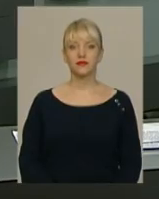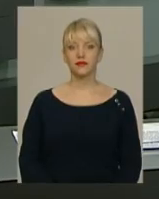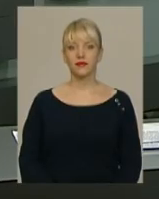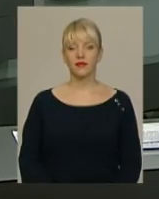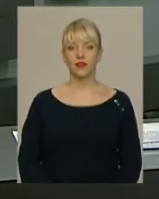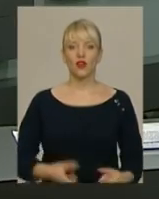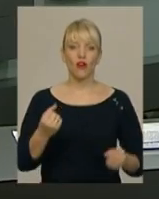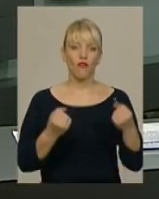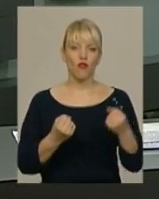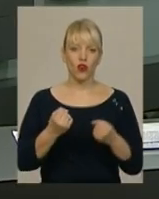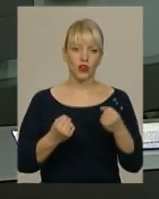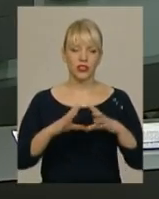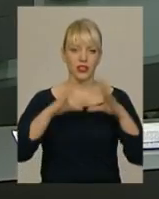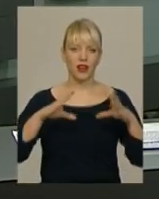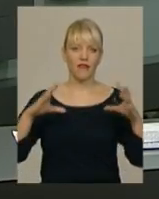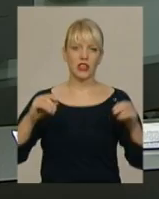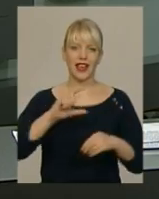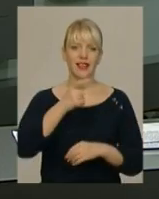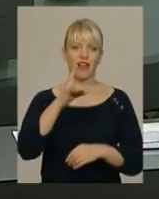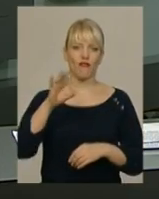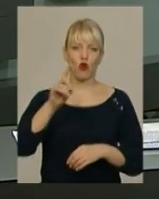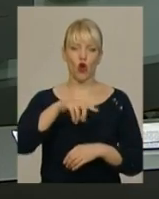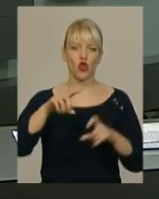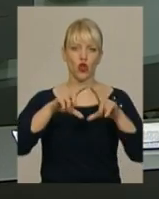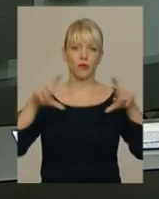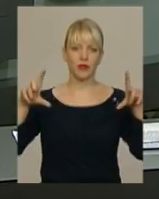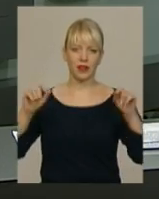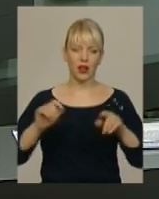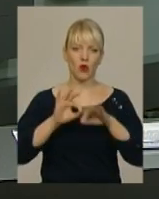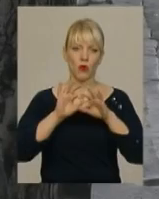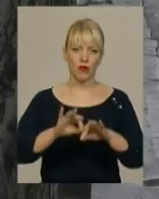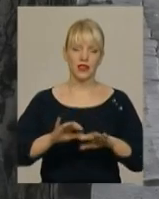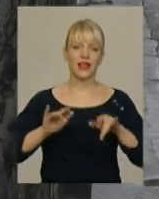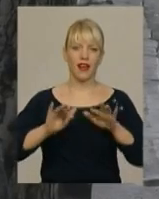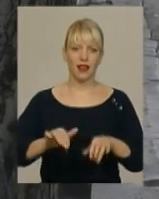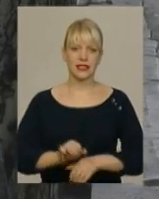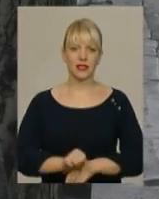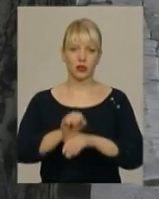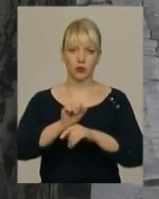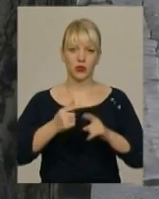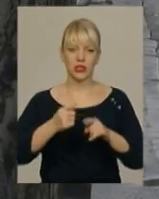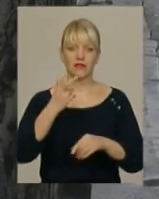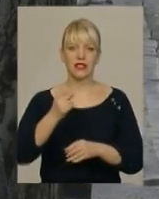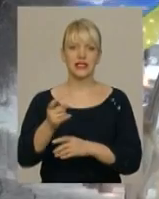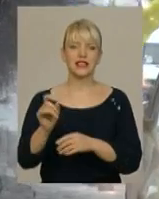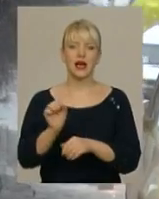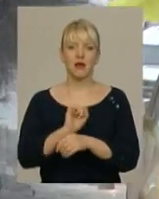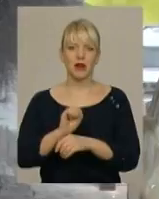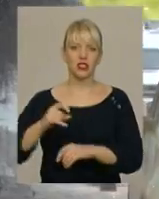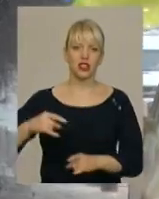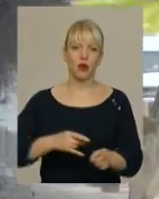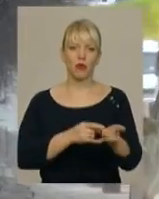Водії автівок на євро-номерах у Хмельницькому провели акцію протесту. Близько 200 машин з прапорами колоною проїхали